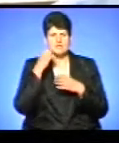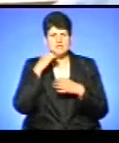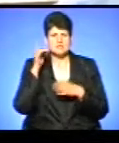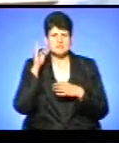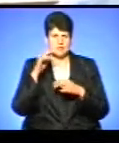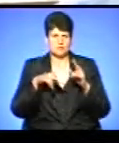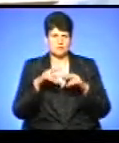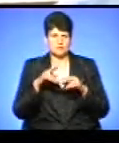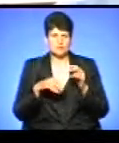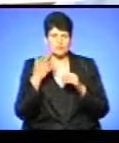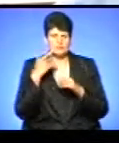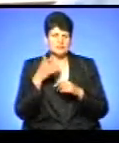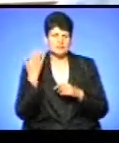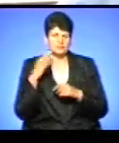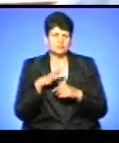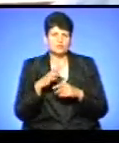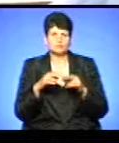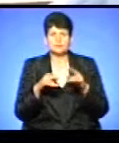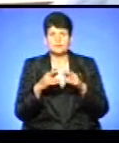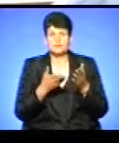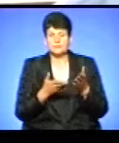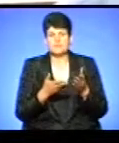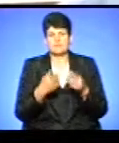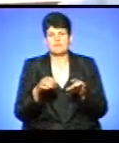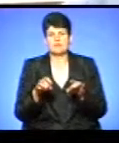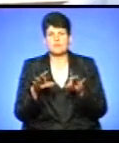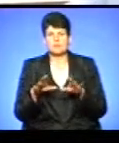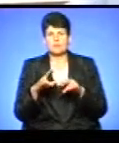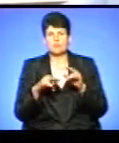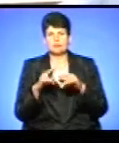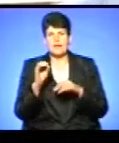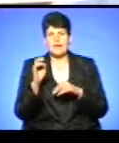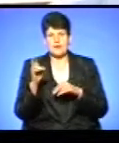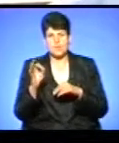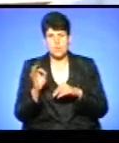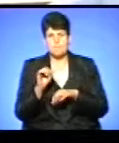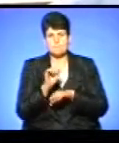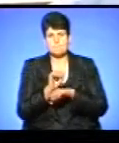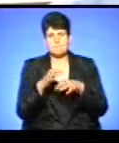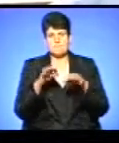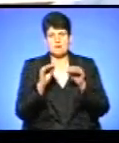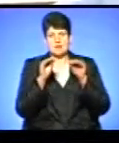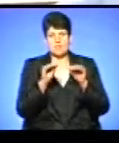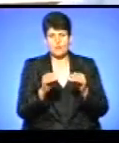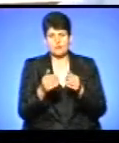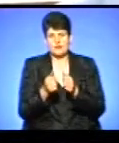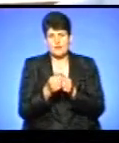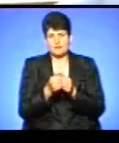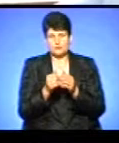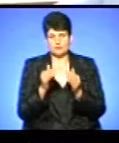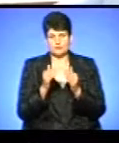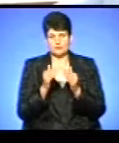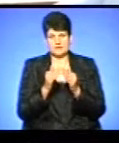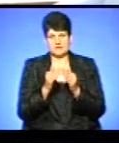колись так будували. Тому вирішили побудувати екопарковку рядом з будинком, не на